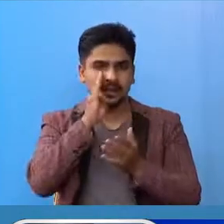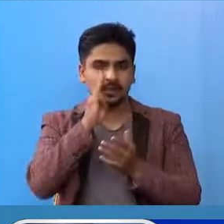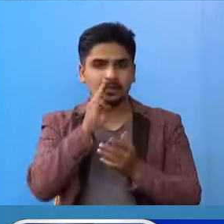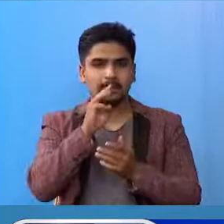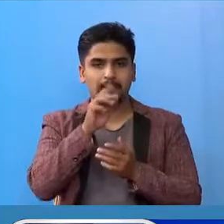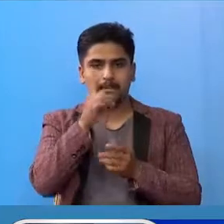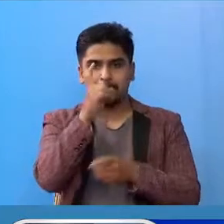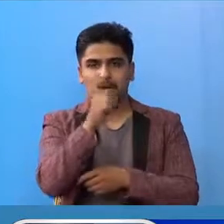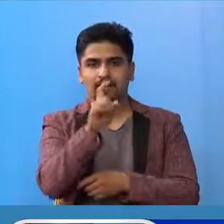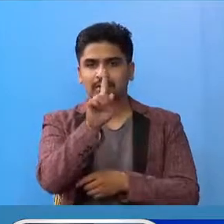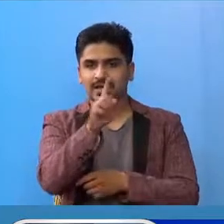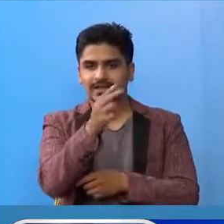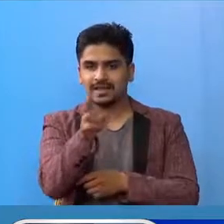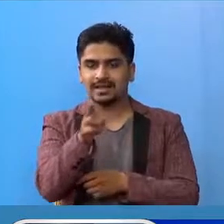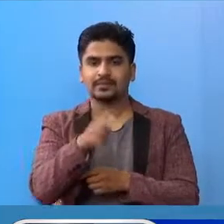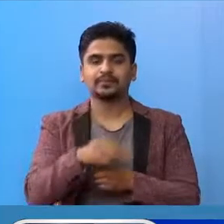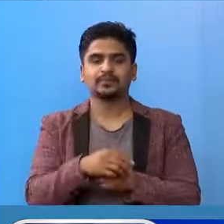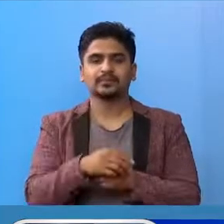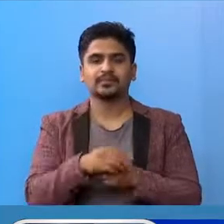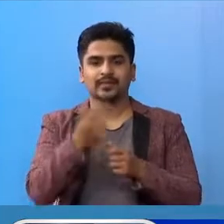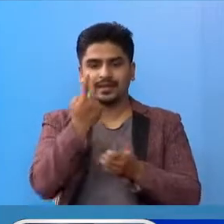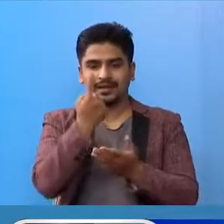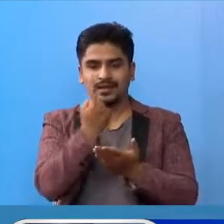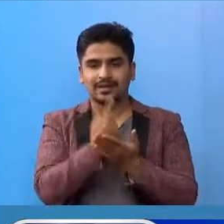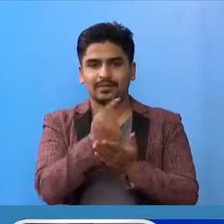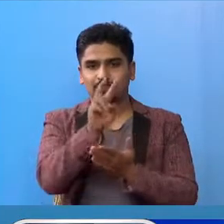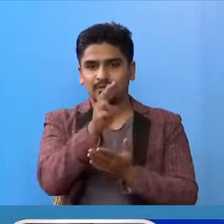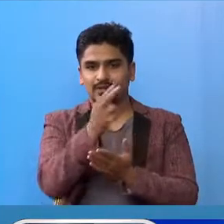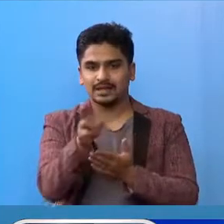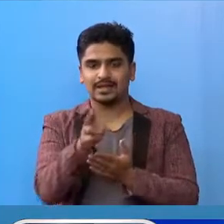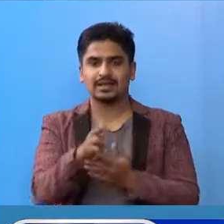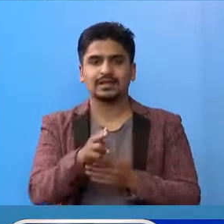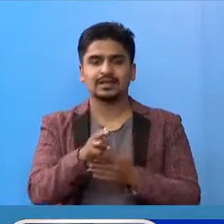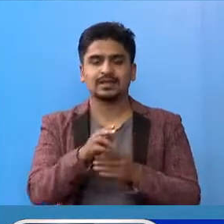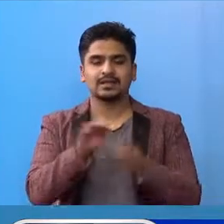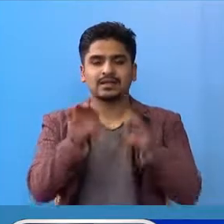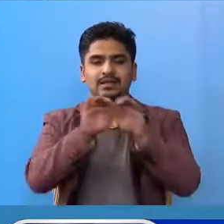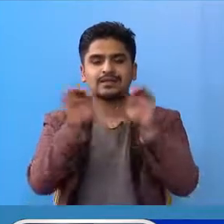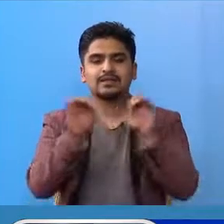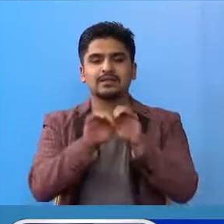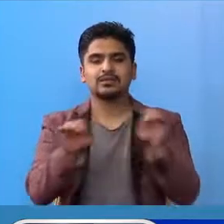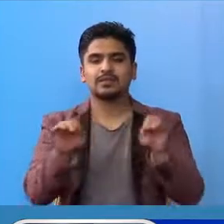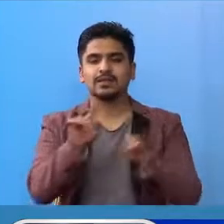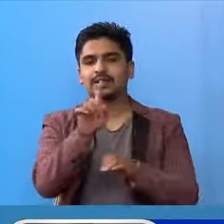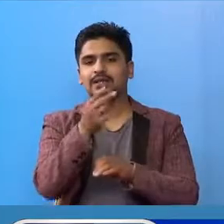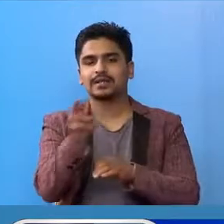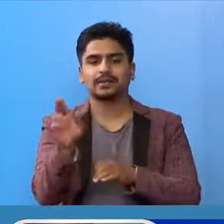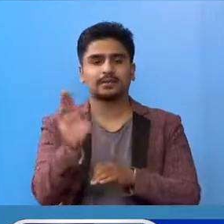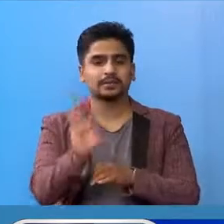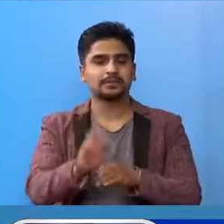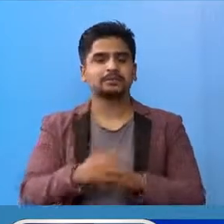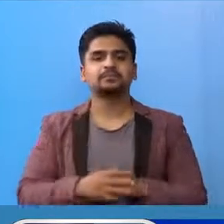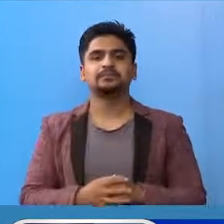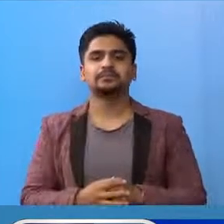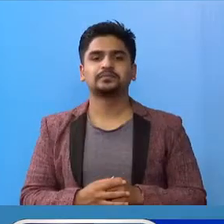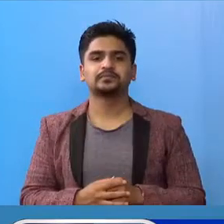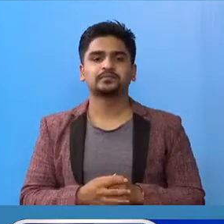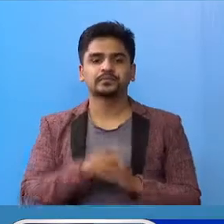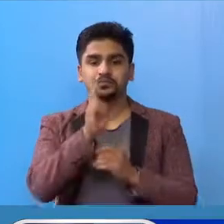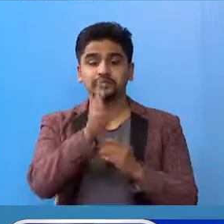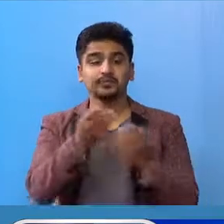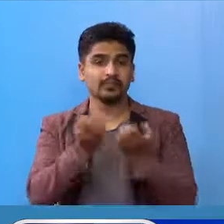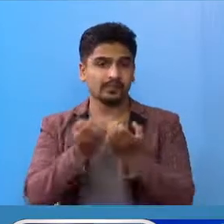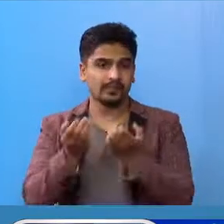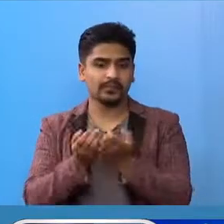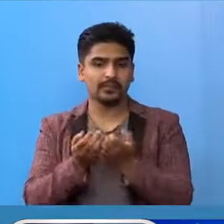बागलुंका एक जना, काफांडु का दुई जना, र सिंदु पाल्चोक का एक जना हुनुचा। एसा ही